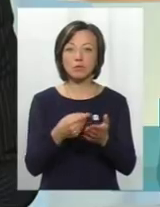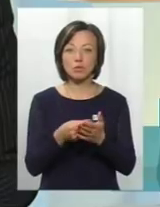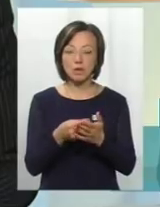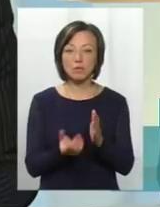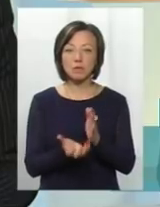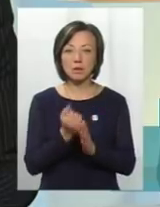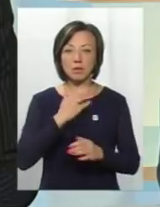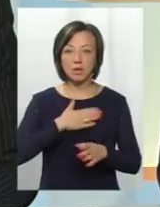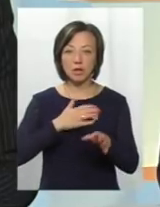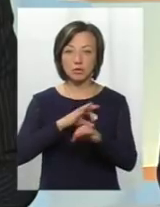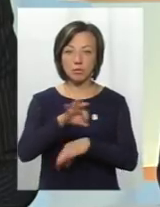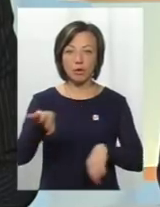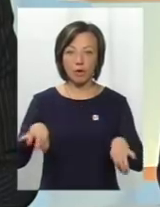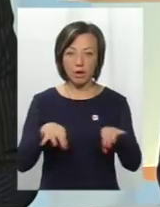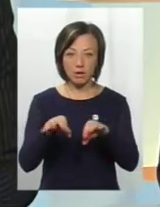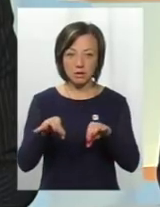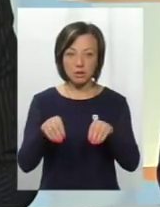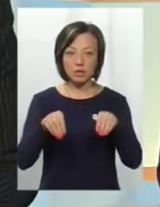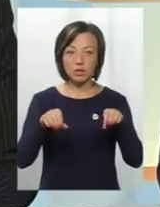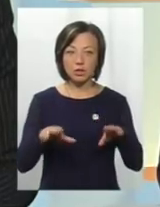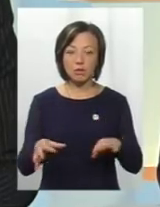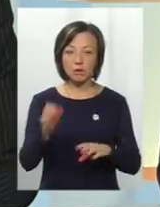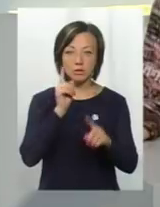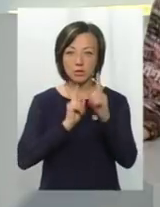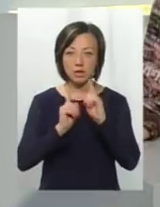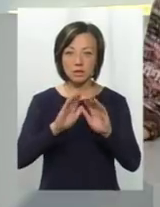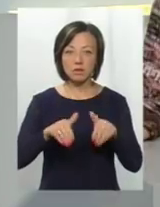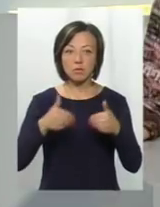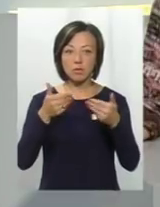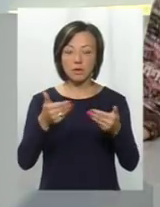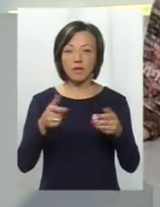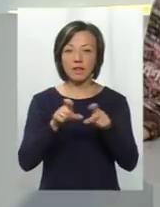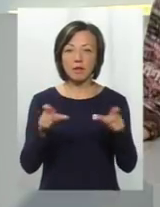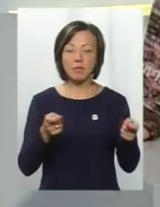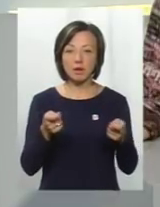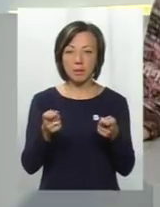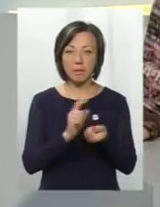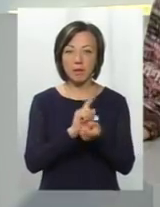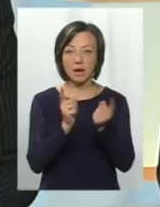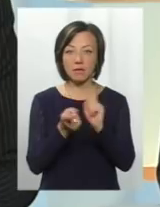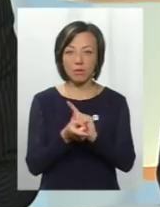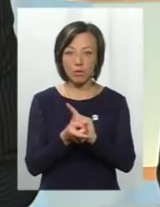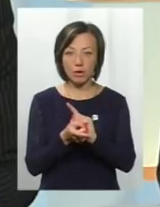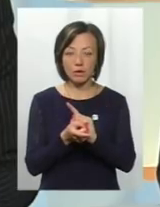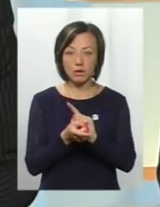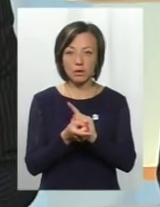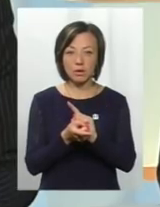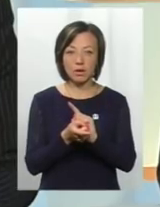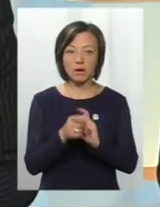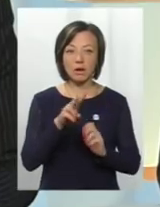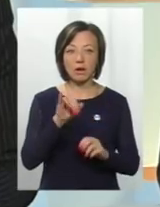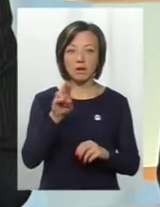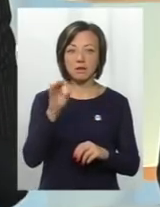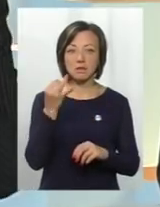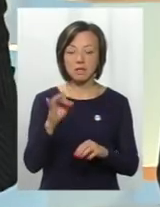підтримали наш проєкт рішення обласної ради, який запропонований департаментом. Тобто перетворення у ліцей